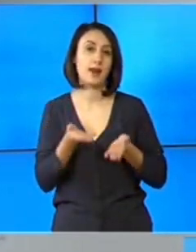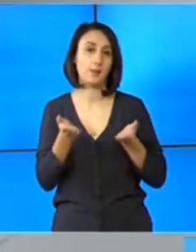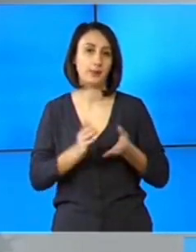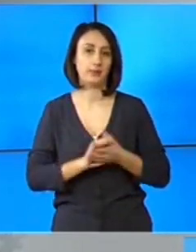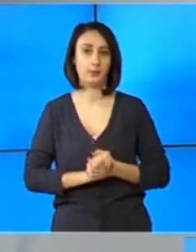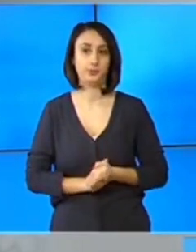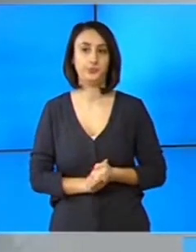repede.